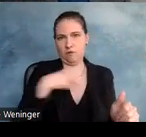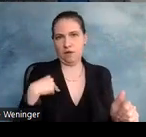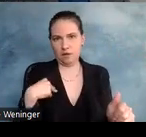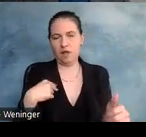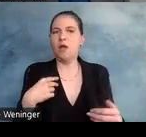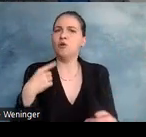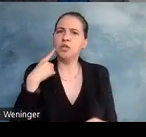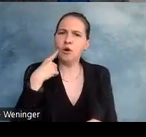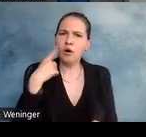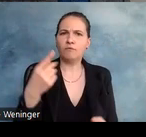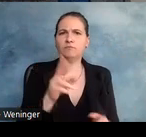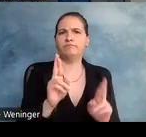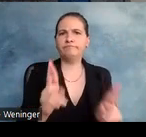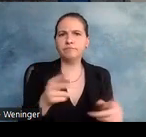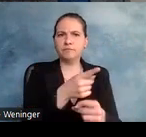da ein bisschen Orientierung bekommt.